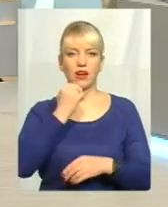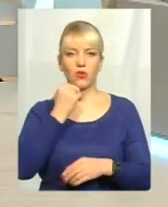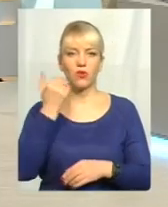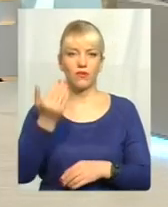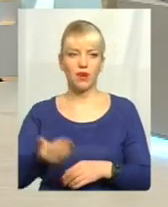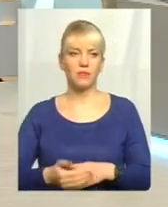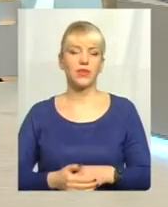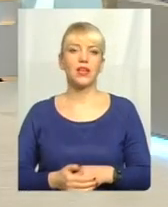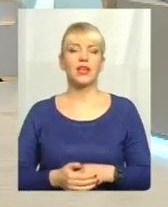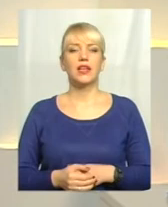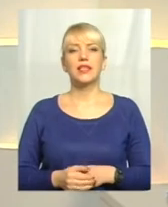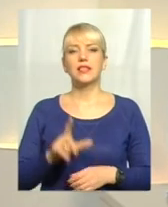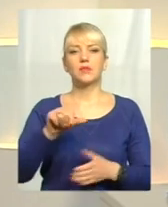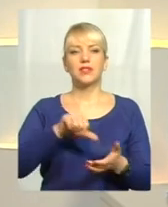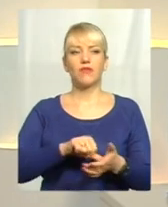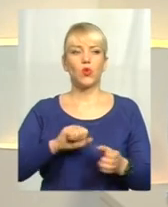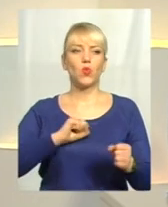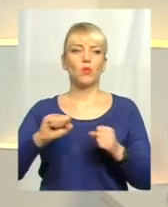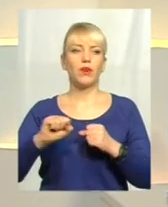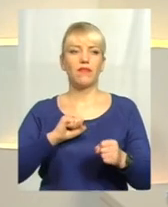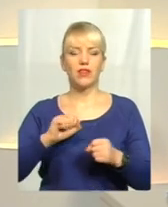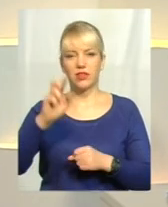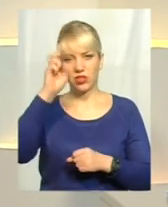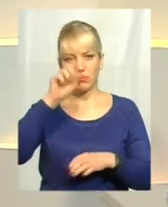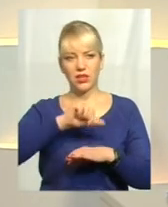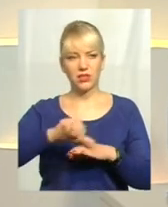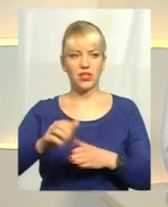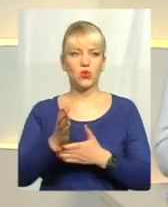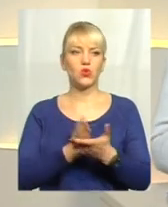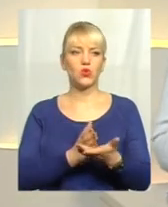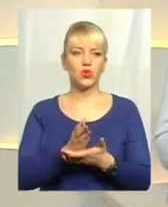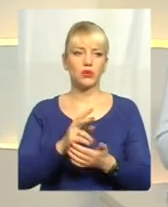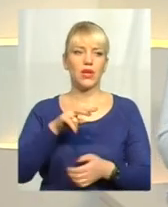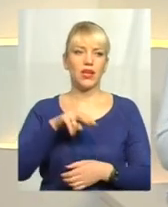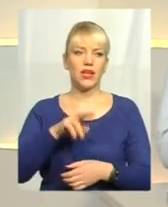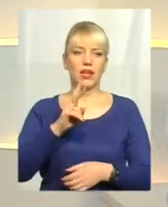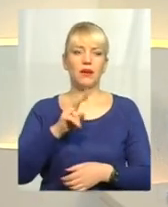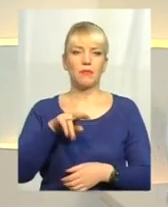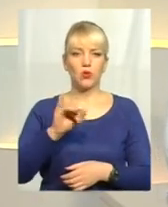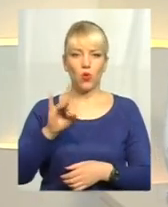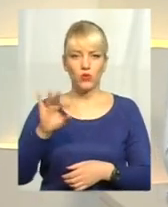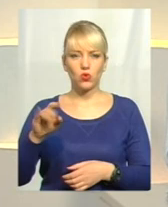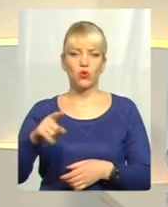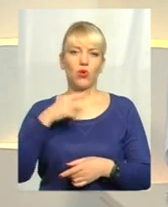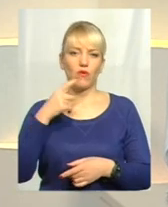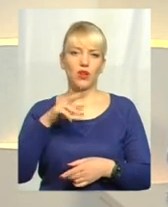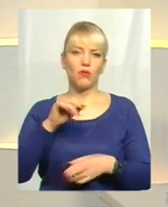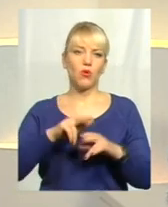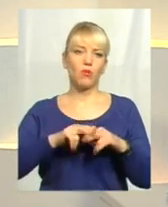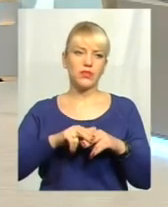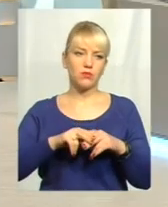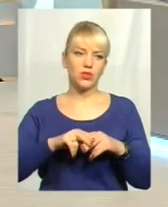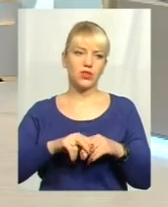Ліліє, із представницею управління Державної міграційної служби Лілією Квітковською. Ми говорили про паспорти,